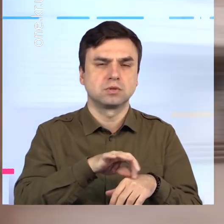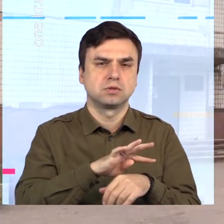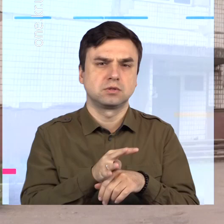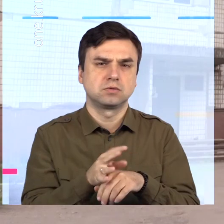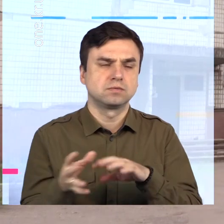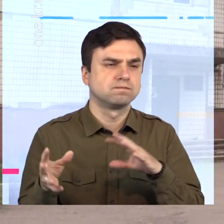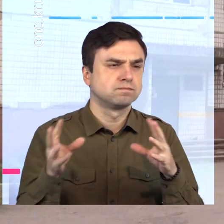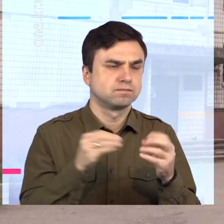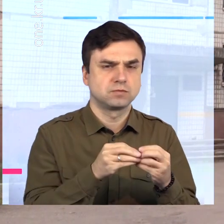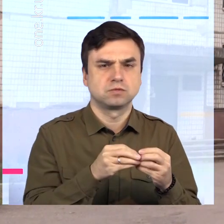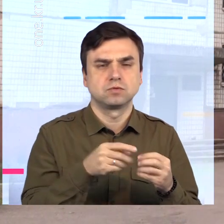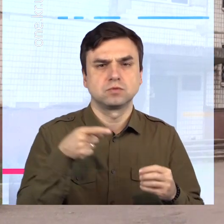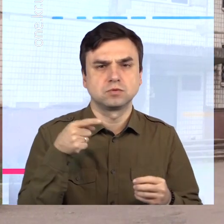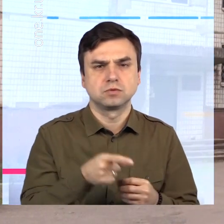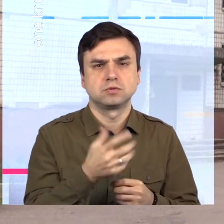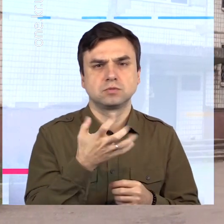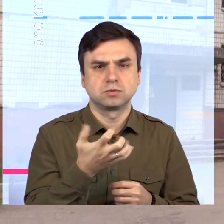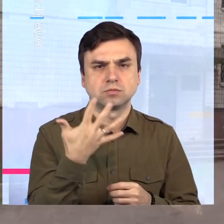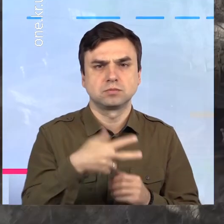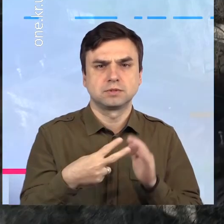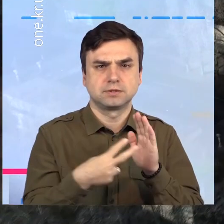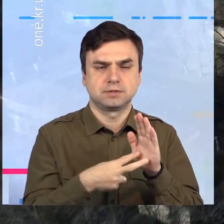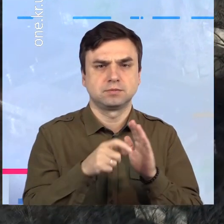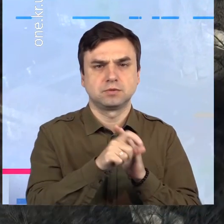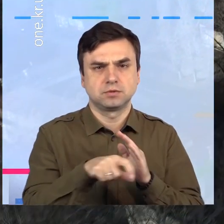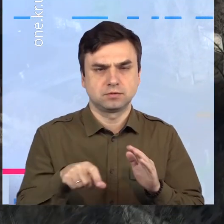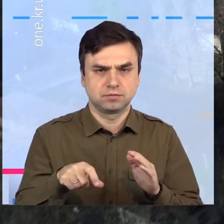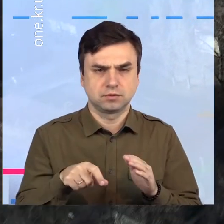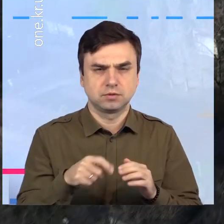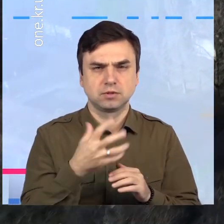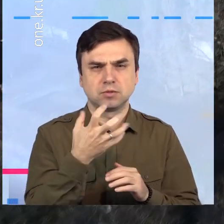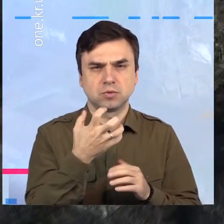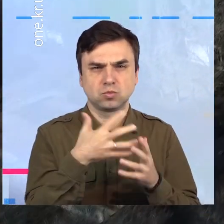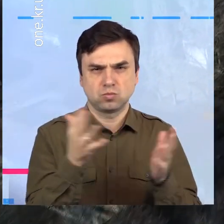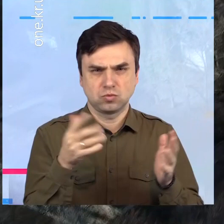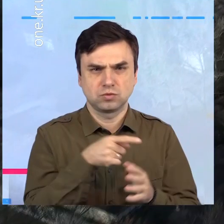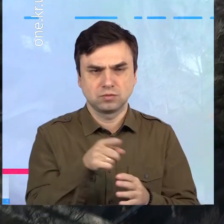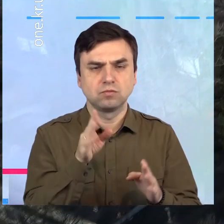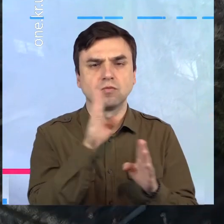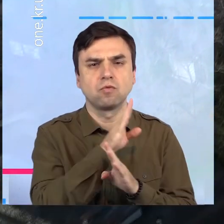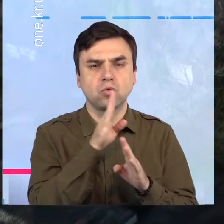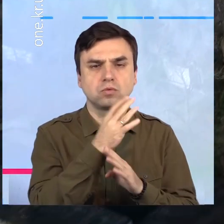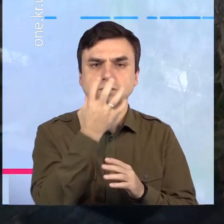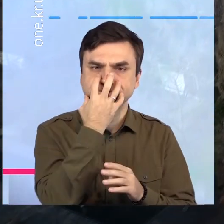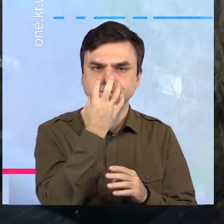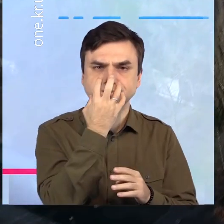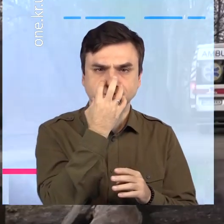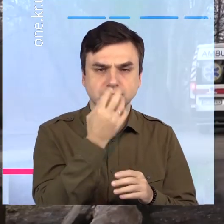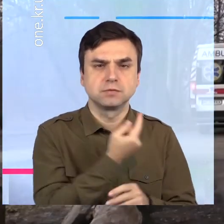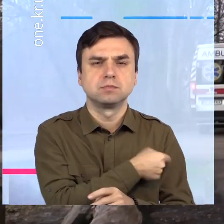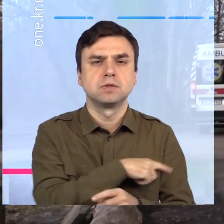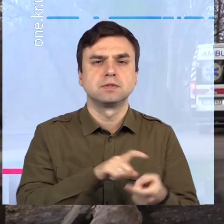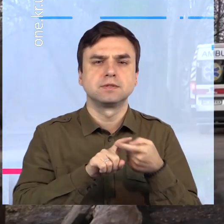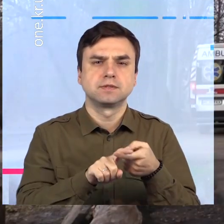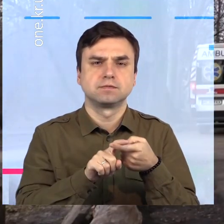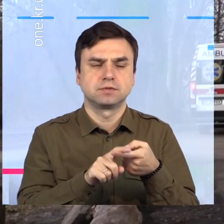місті від коронавірусу ліпуються 1557 пацієнтів. Більше 500 з них отримують кисень. У інфекційці